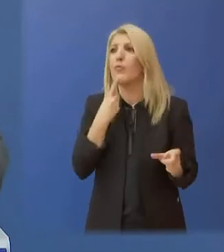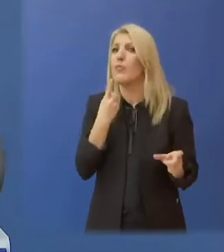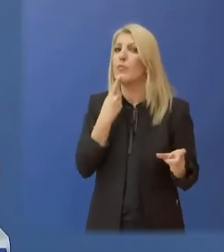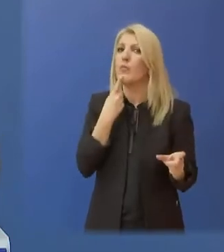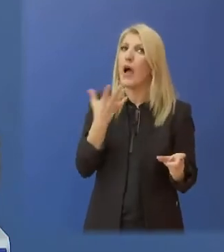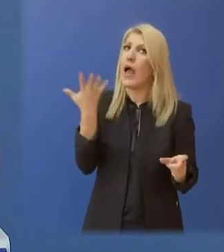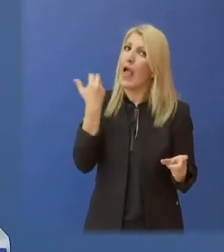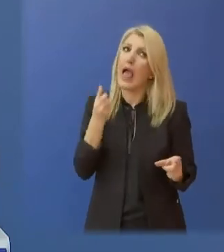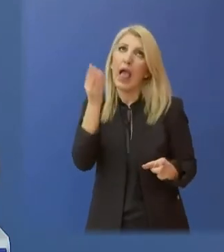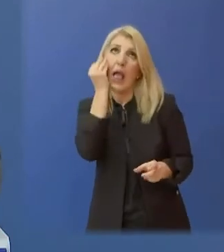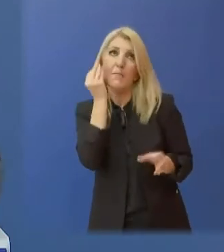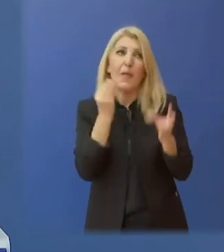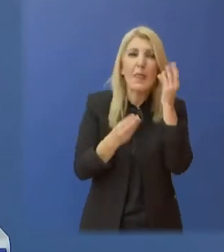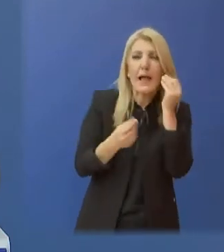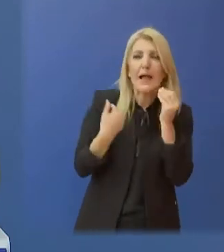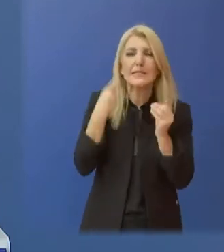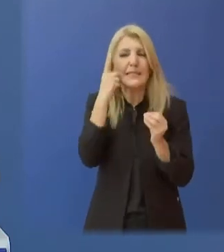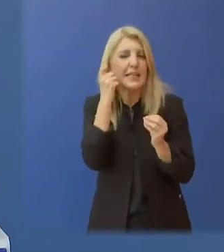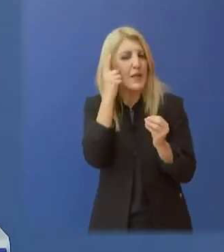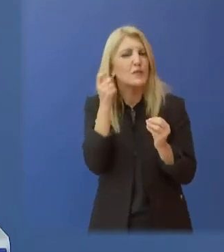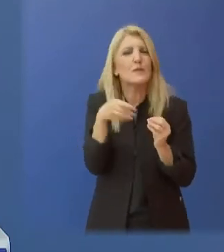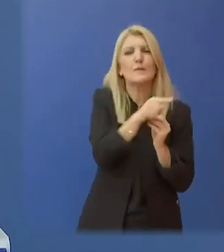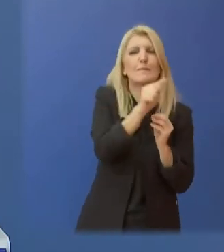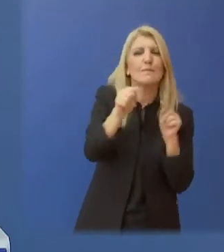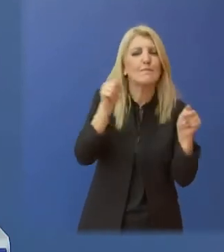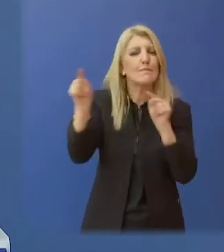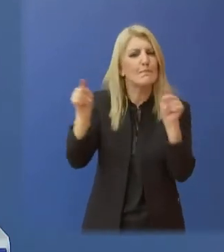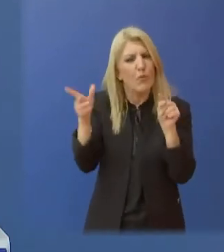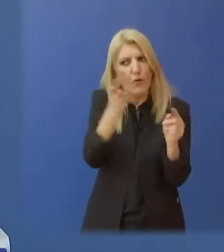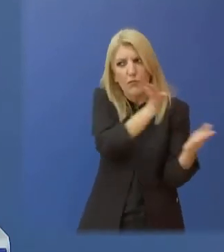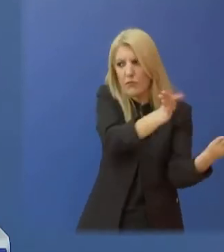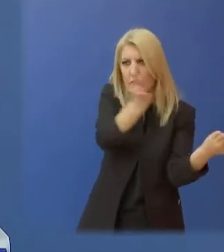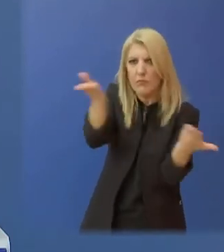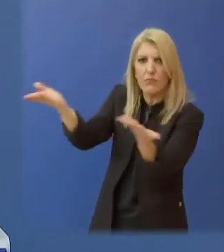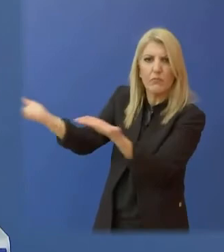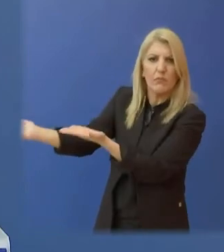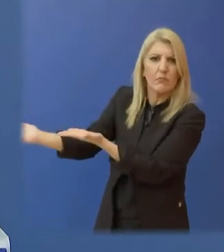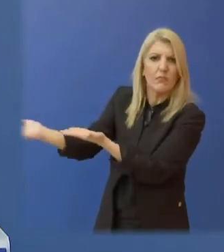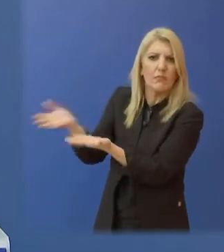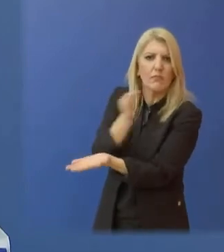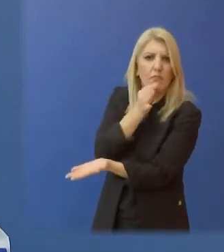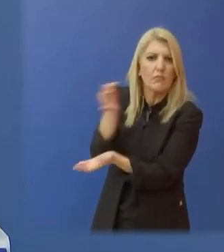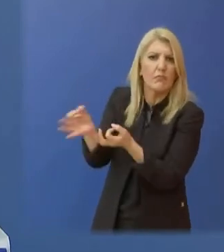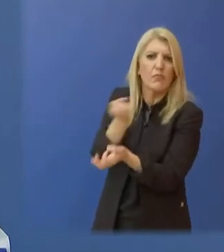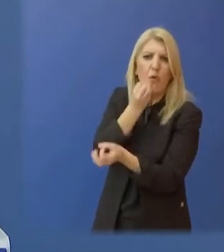έχουν πληροφορίες, στοιχεία, πράγματα που μπορούν να συνδράμουν την ελληνική δικαιοσύνη στην αποσαφήνιση της κατάστασης αυτής.